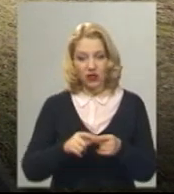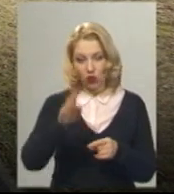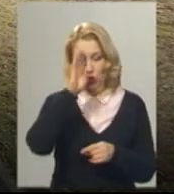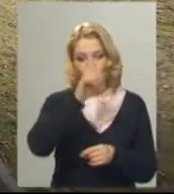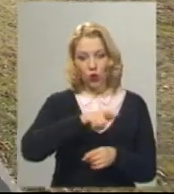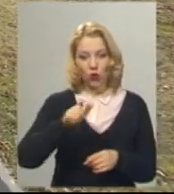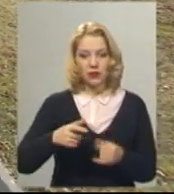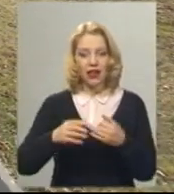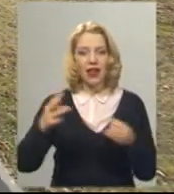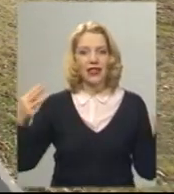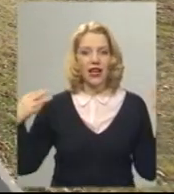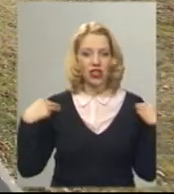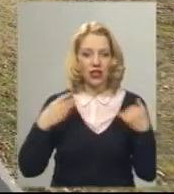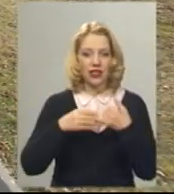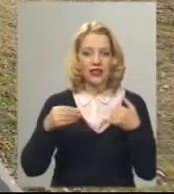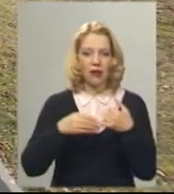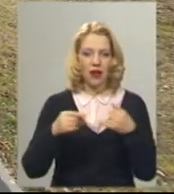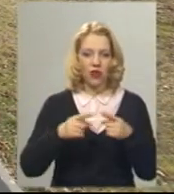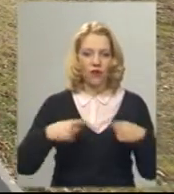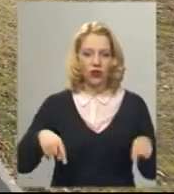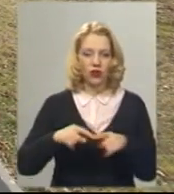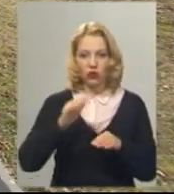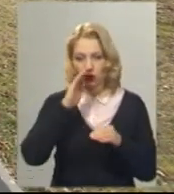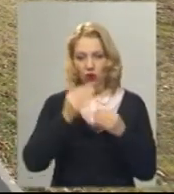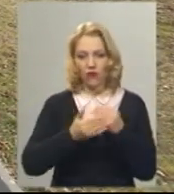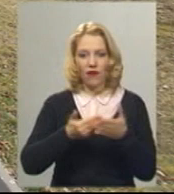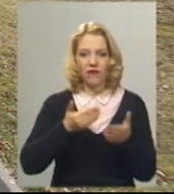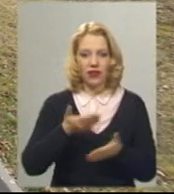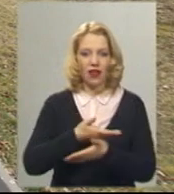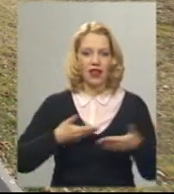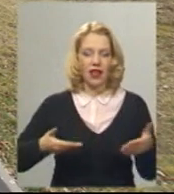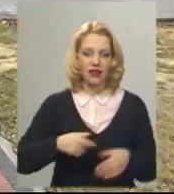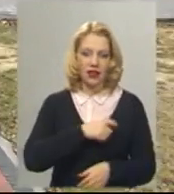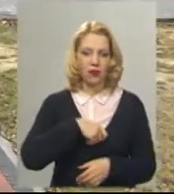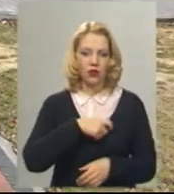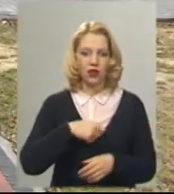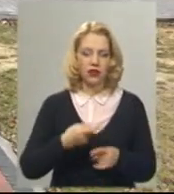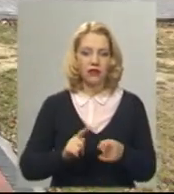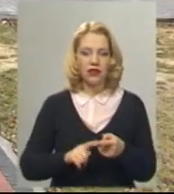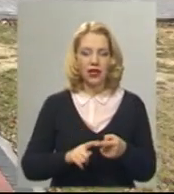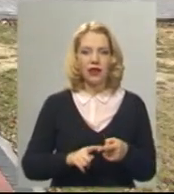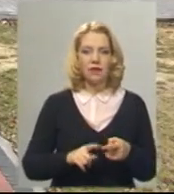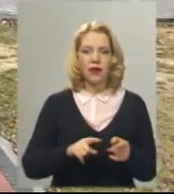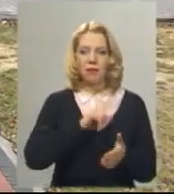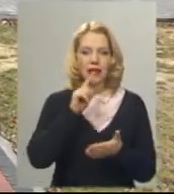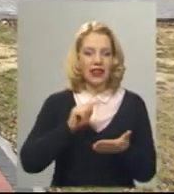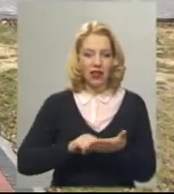начальник земельного відділу, як приховав від нас депутатів, поставила в будовий яхтчик, дане питання не